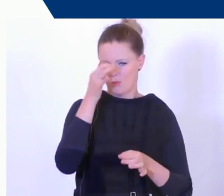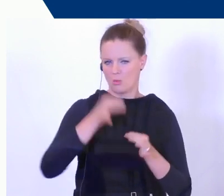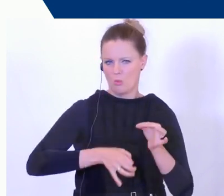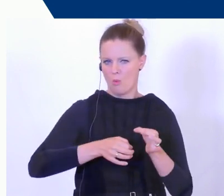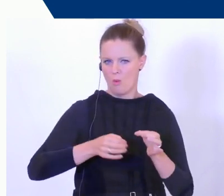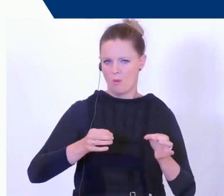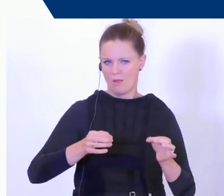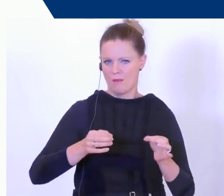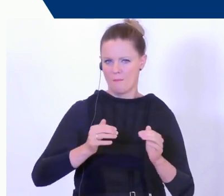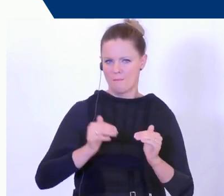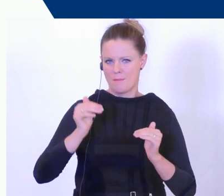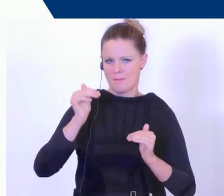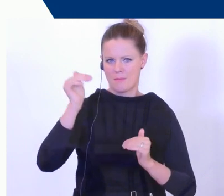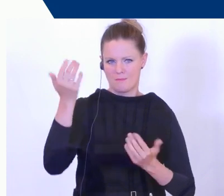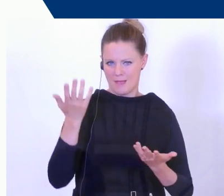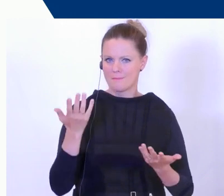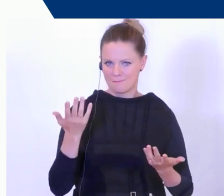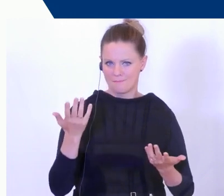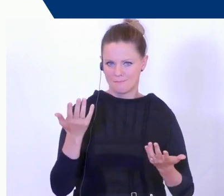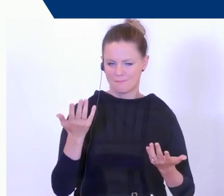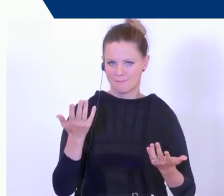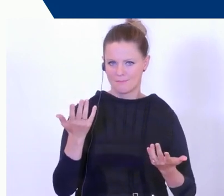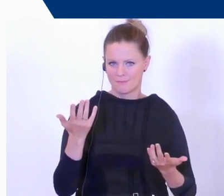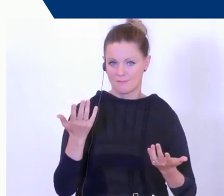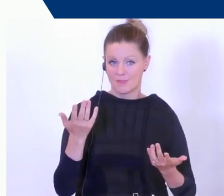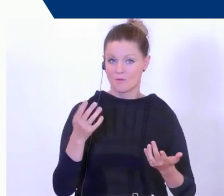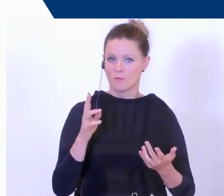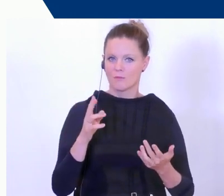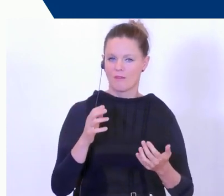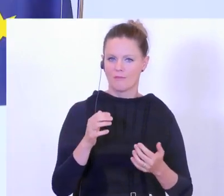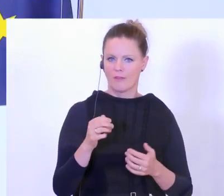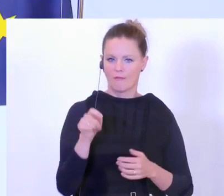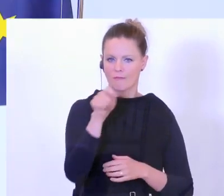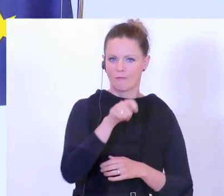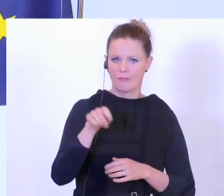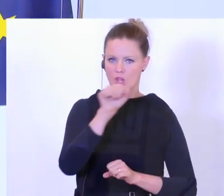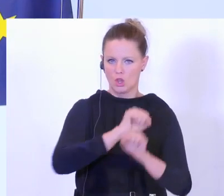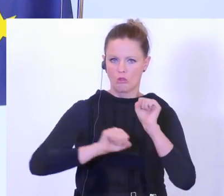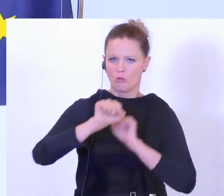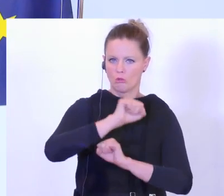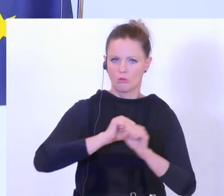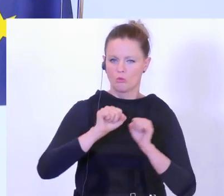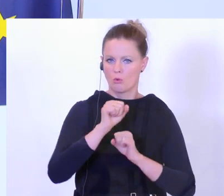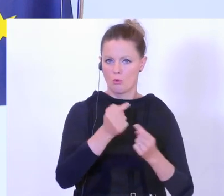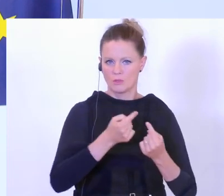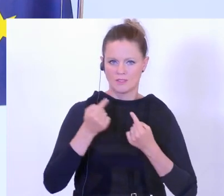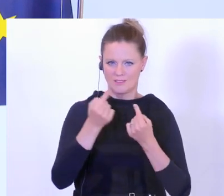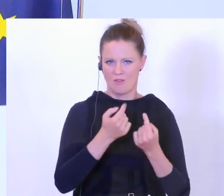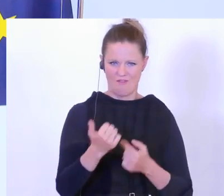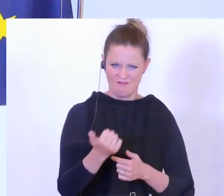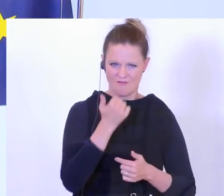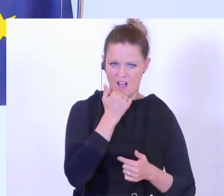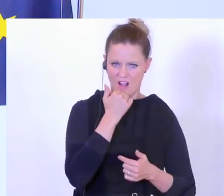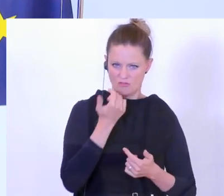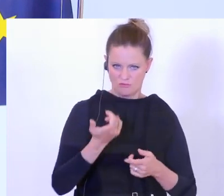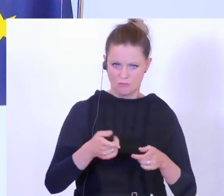Kriminalität. Hier geht es um das Vorgaukeln von Notsituationen. Hier geht es um das Vorgaukeln